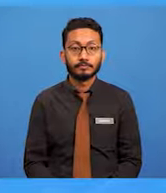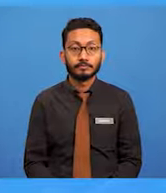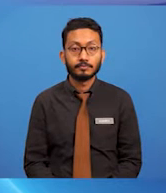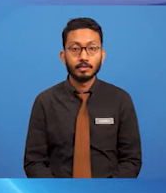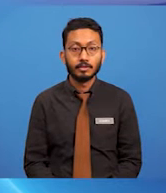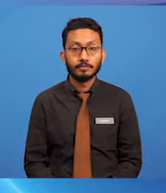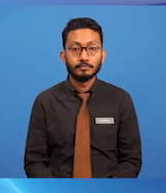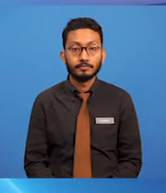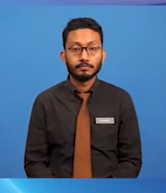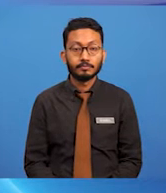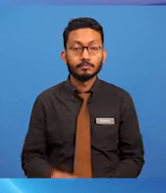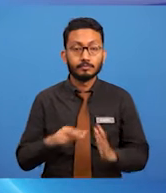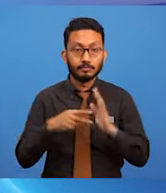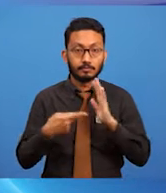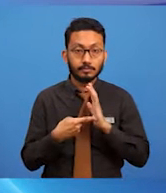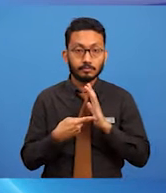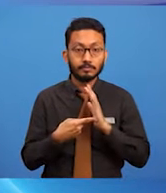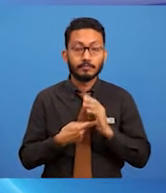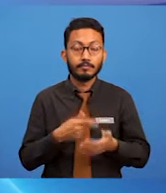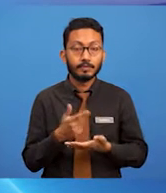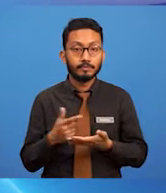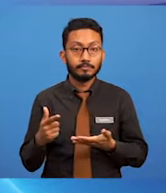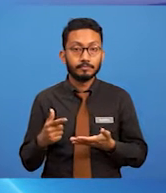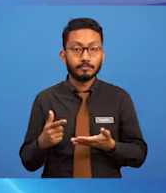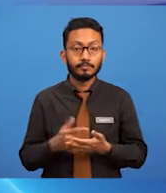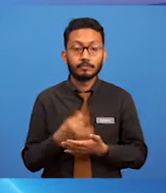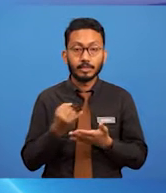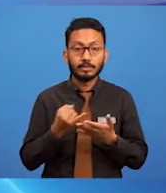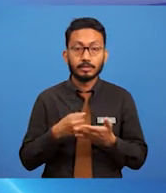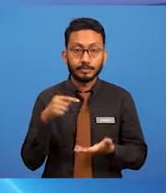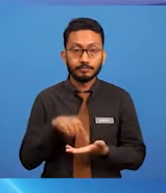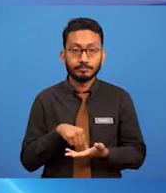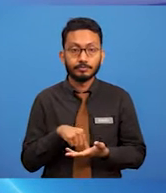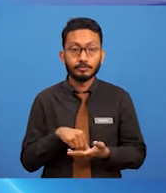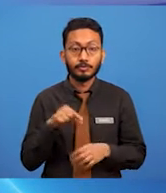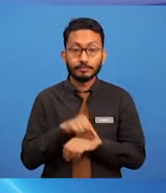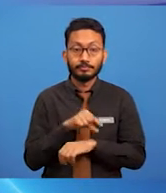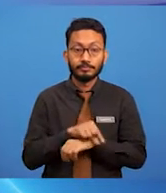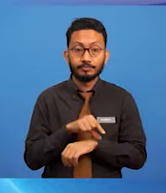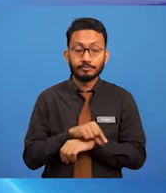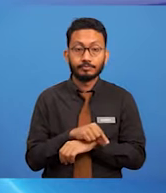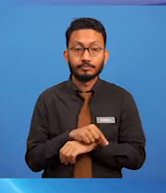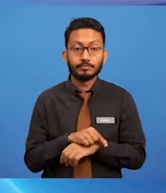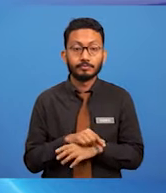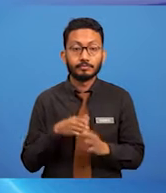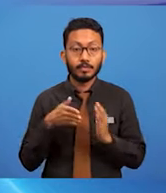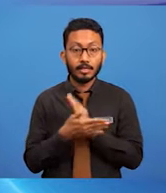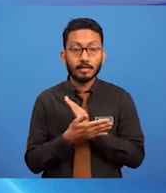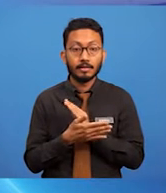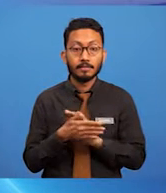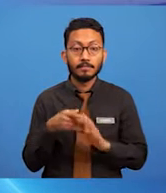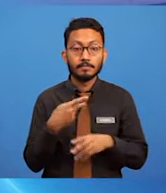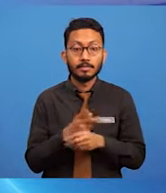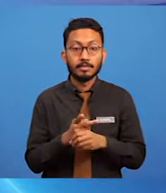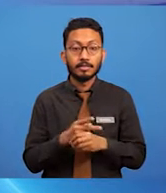konsep lukisan ini selalu digunakan kepada perekagrafik animasi.